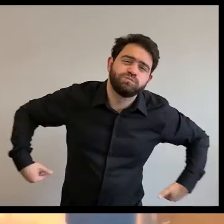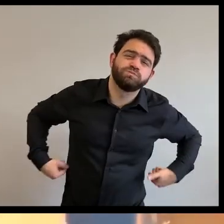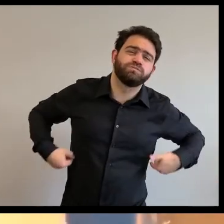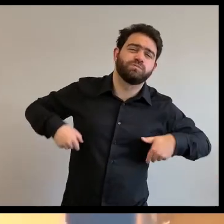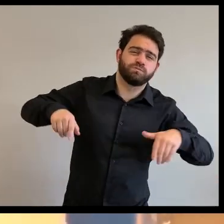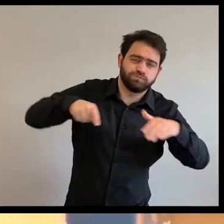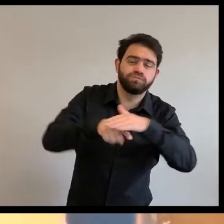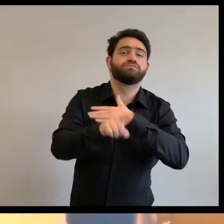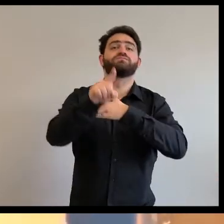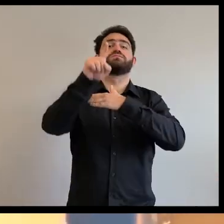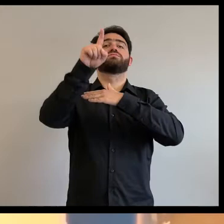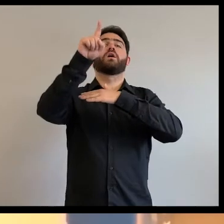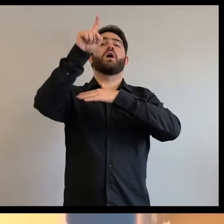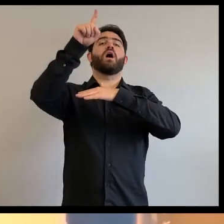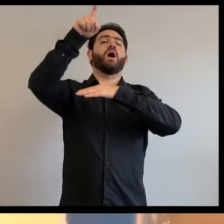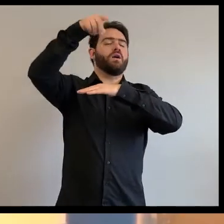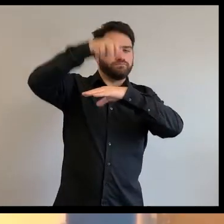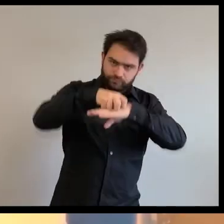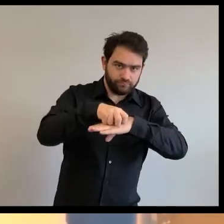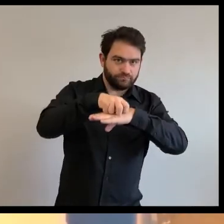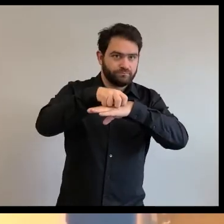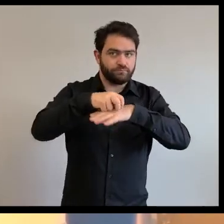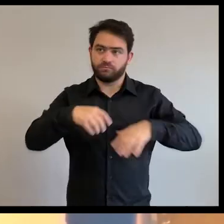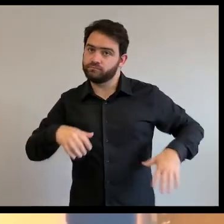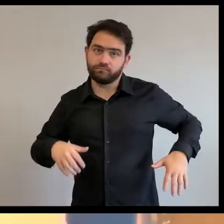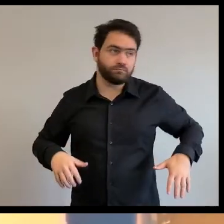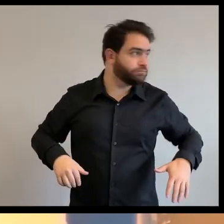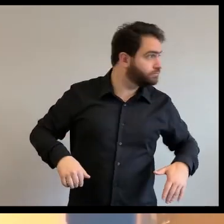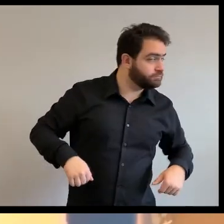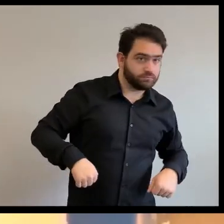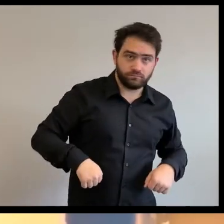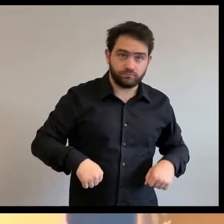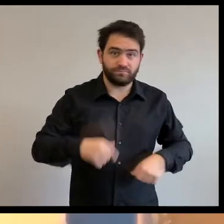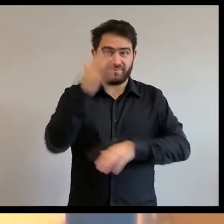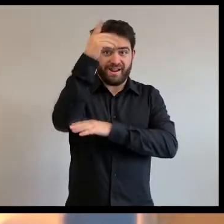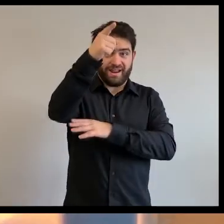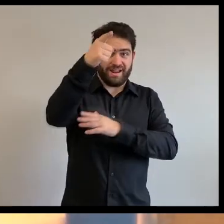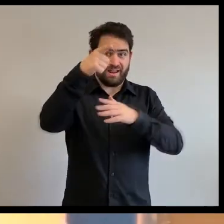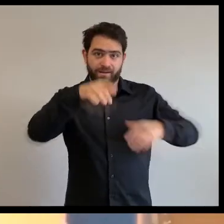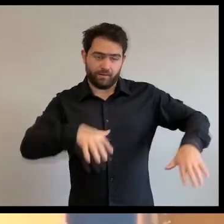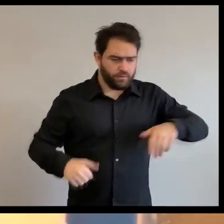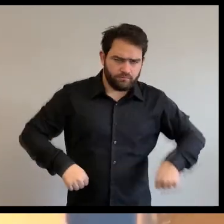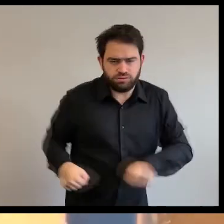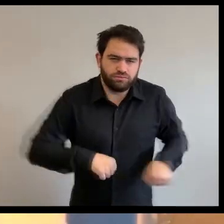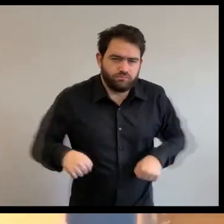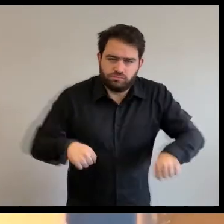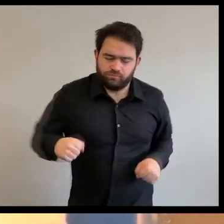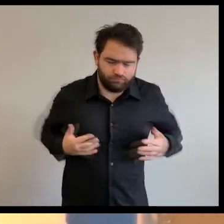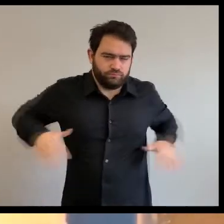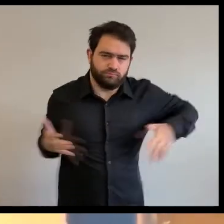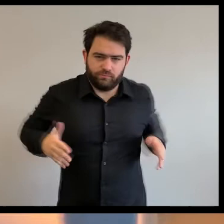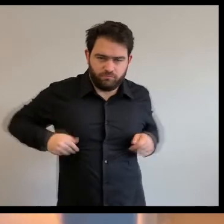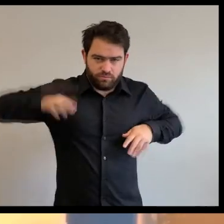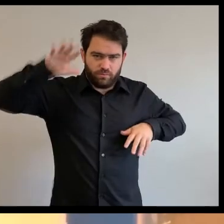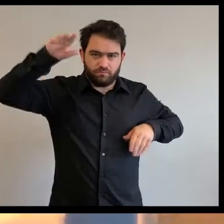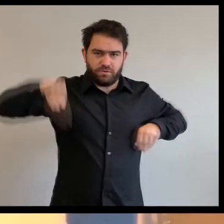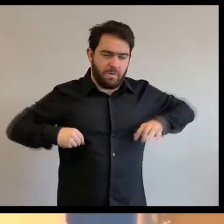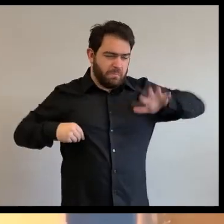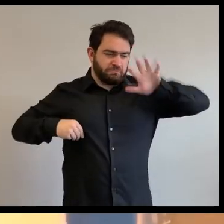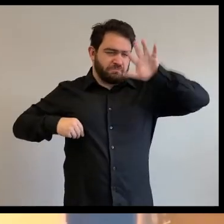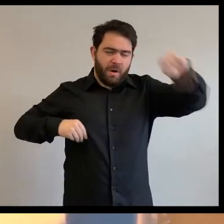et lui aussi il a trouvé la rivière, il est allé, il a plongé dans la rivière, il est allé se sécuir,